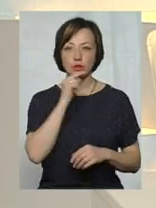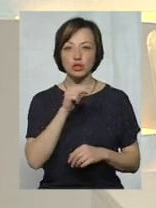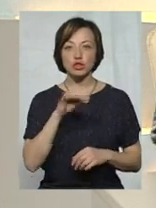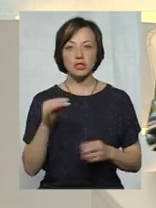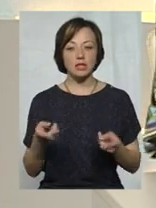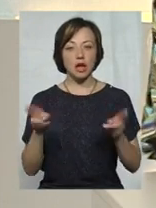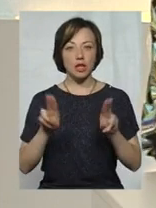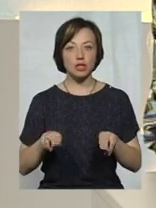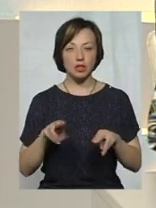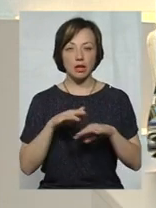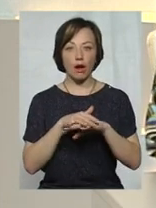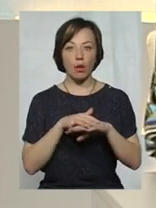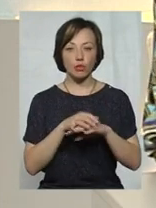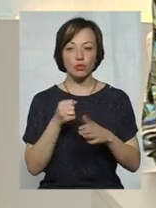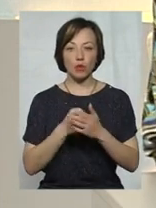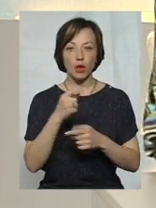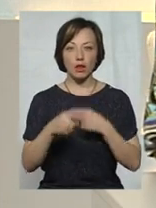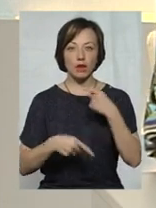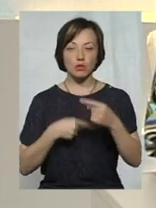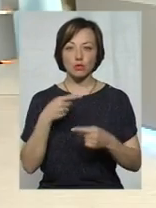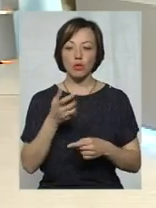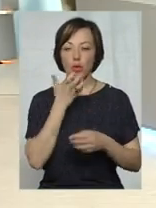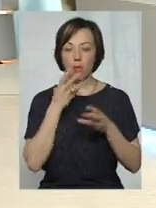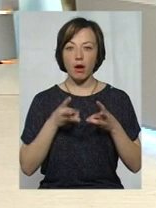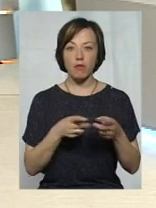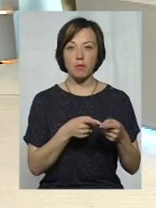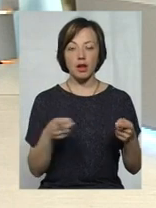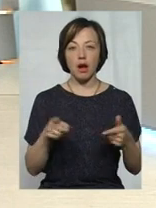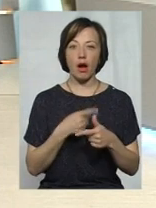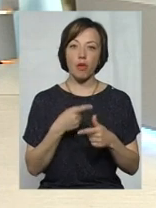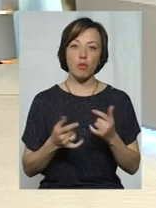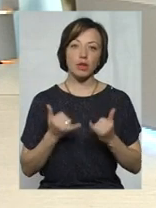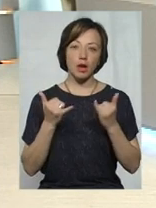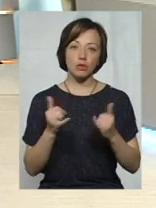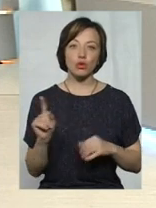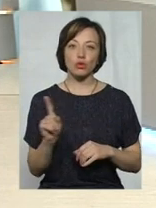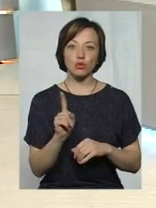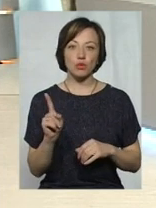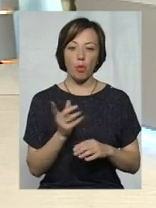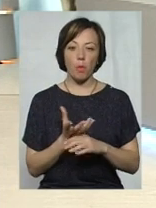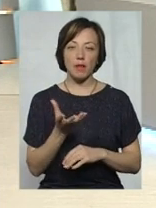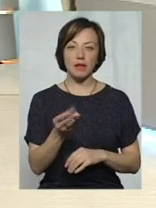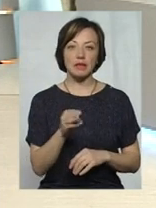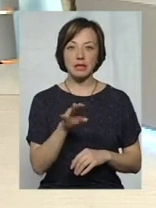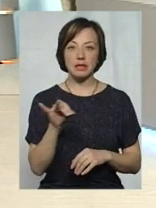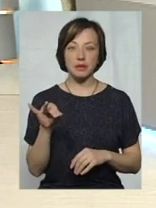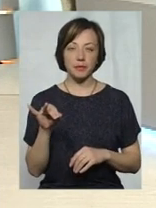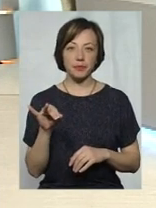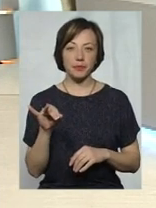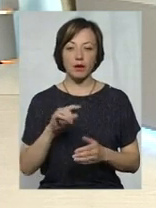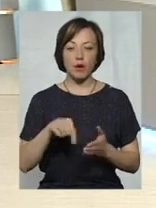чи вони залишаться на рахунках до наступного опалювального періоду, або ж для того, аби оплатити ті